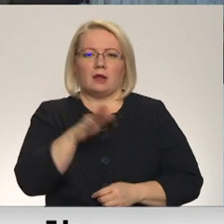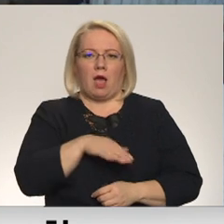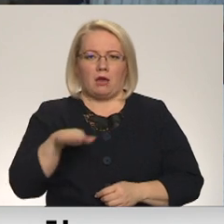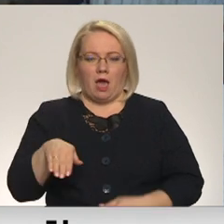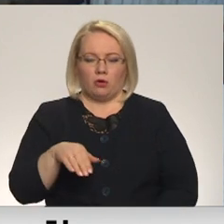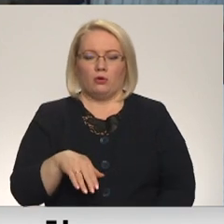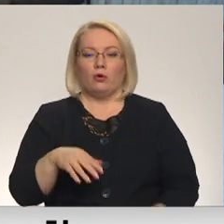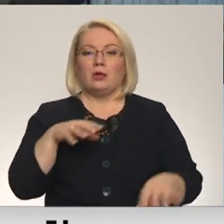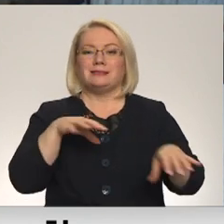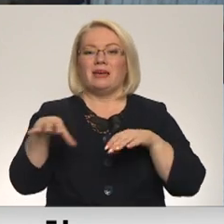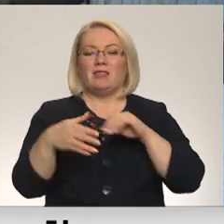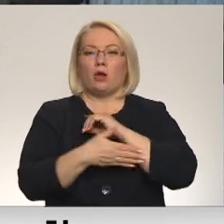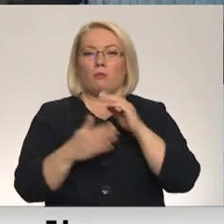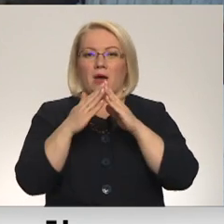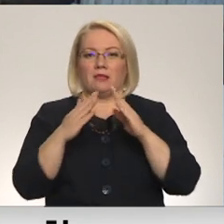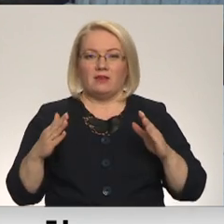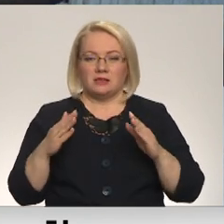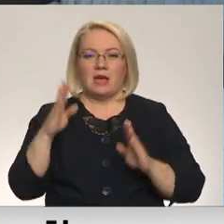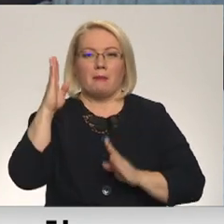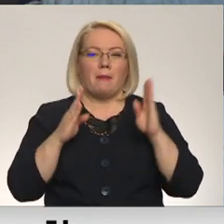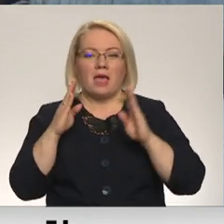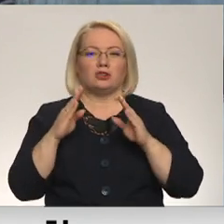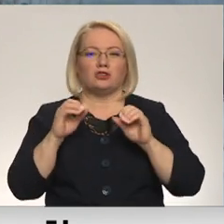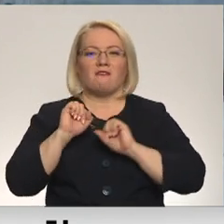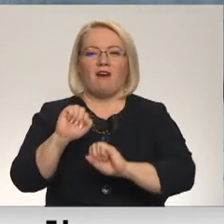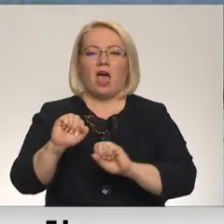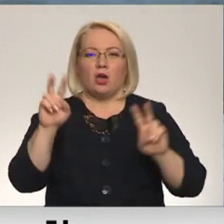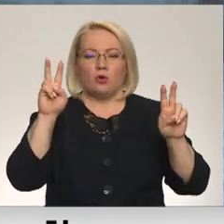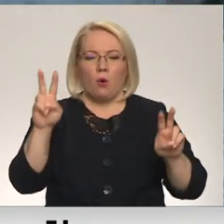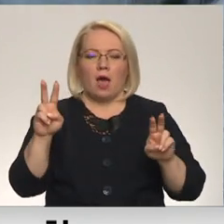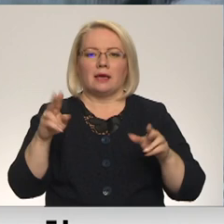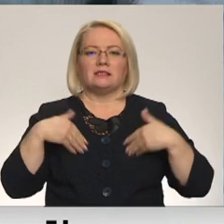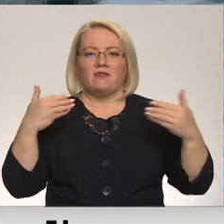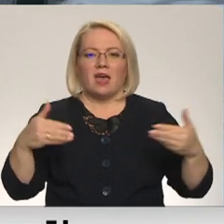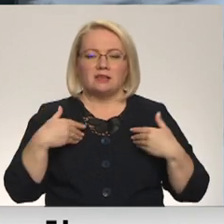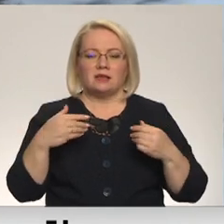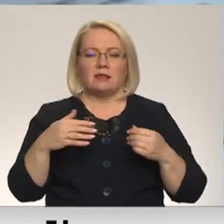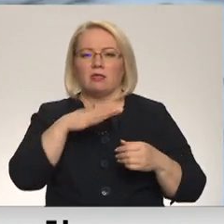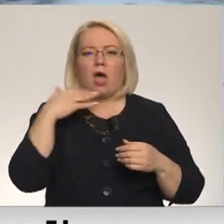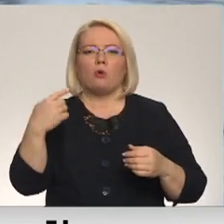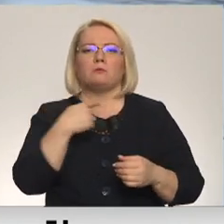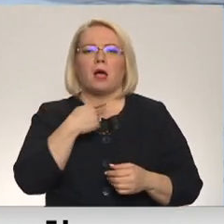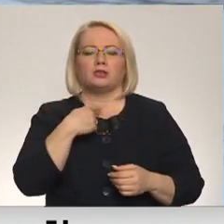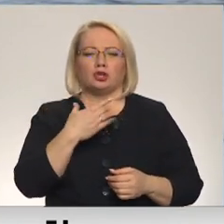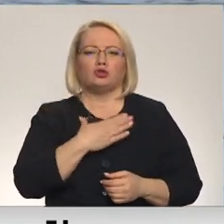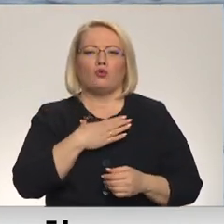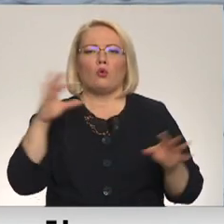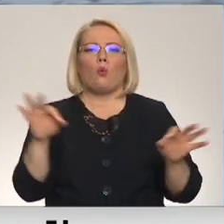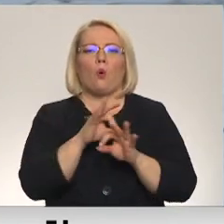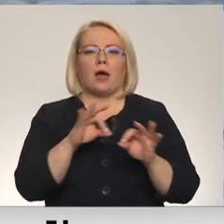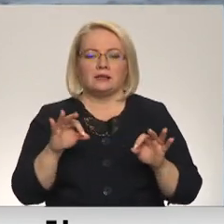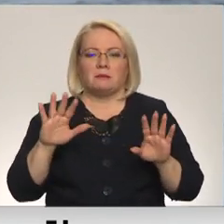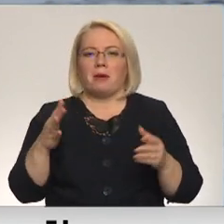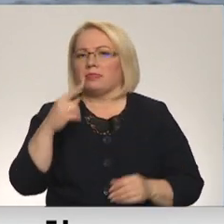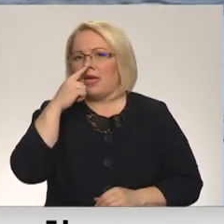Dzīvnieku patversmē mežu vairāk mūsu sveicina daudzbalsīgas suņu kūras, bet kā stāstu patversmes vadītāji, neviens no tiem